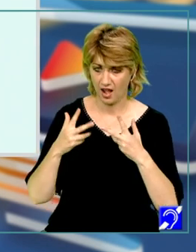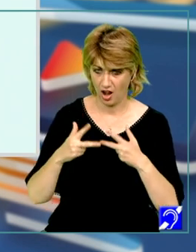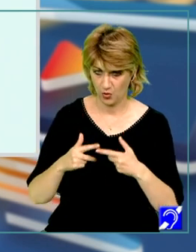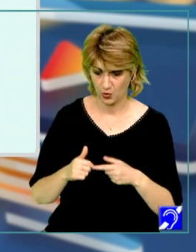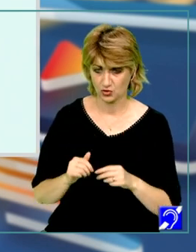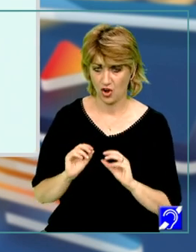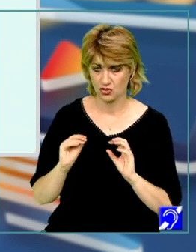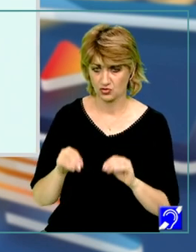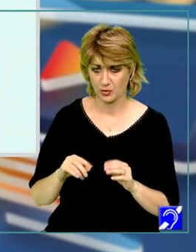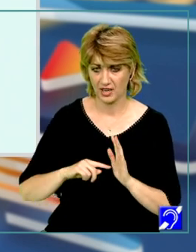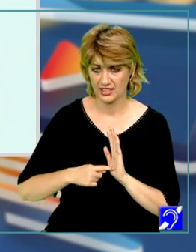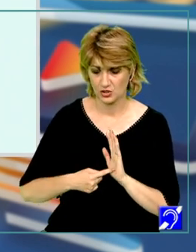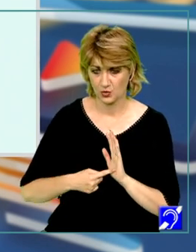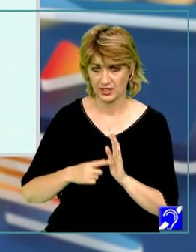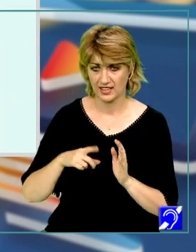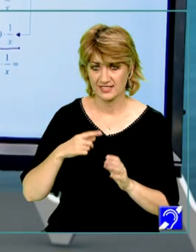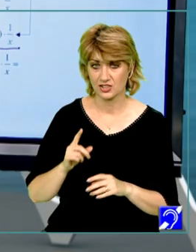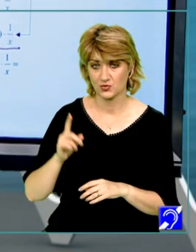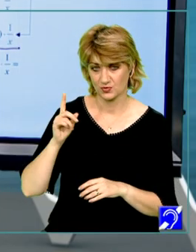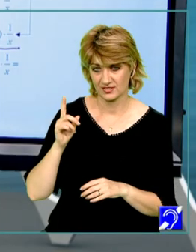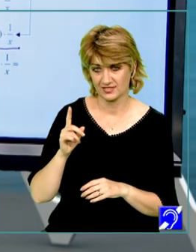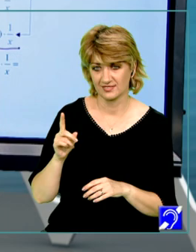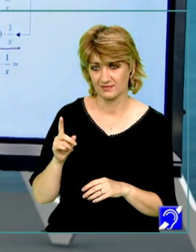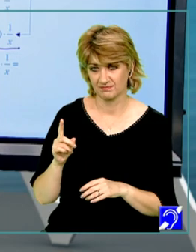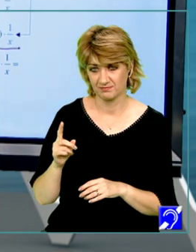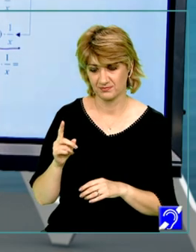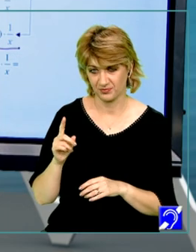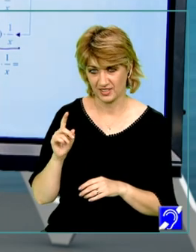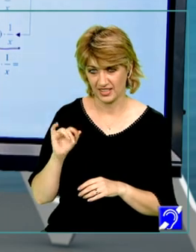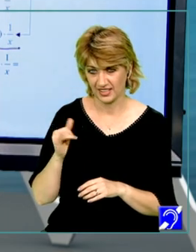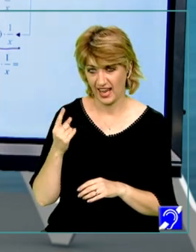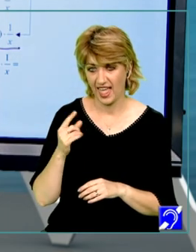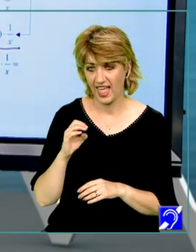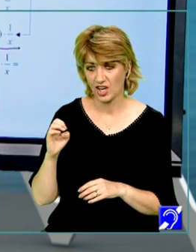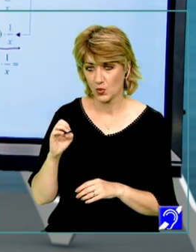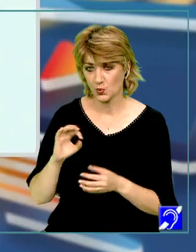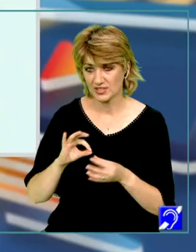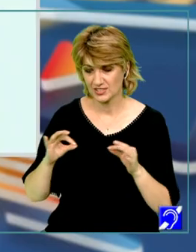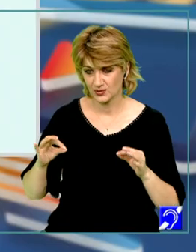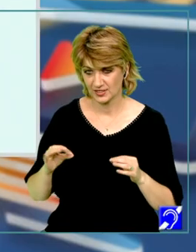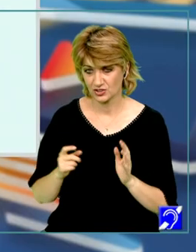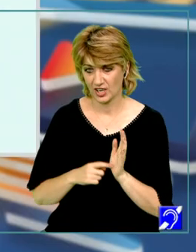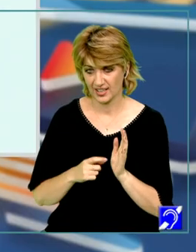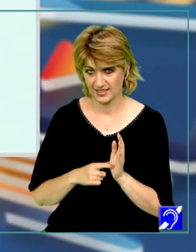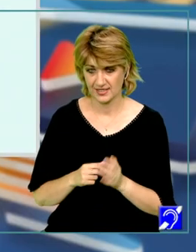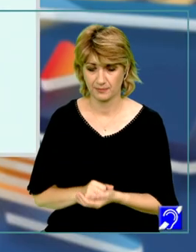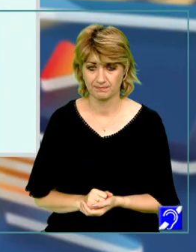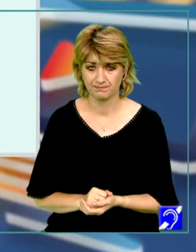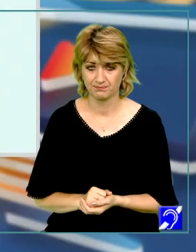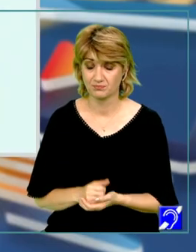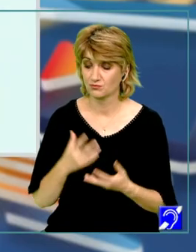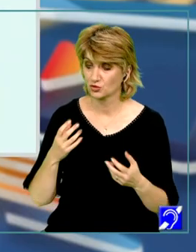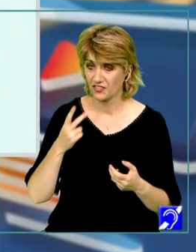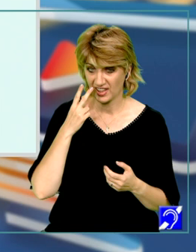și rezultatul este cel care era cuprins și în enunțul cerinței. Ceea ce